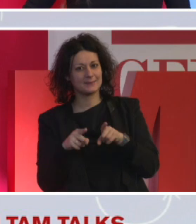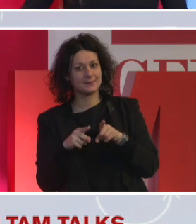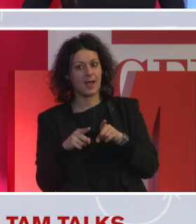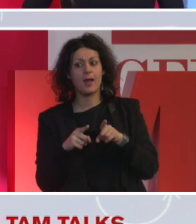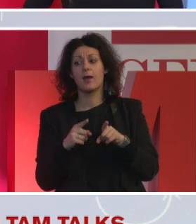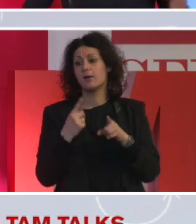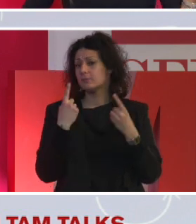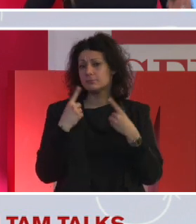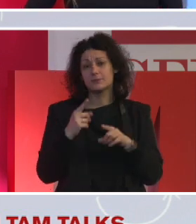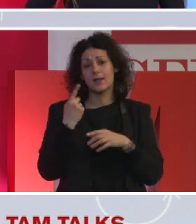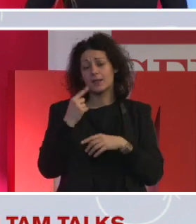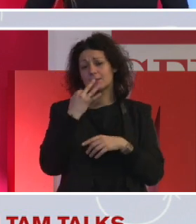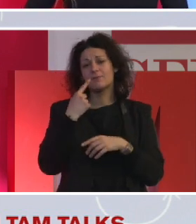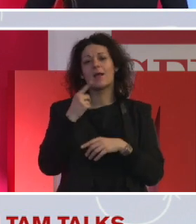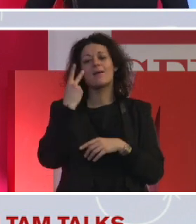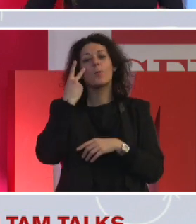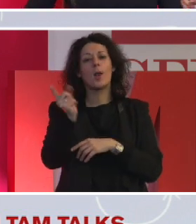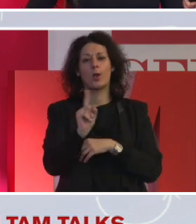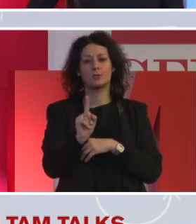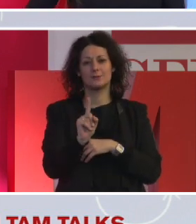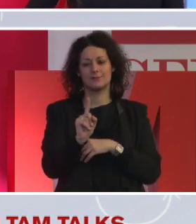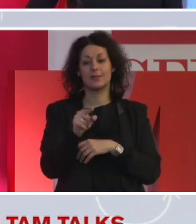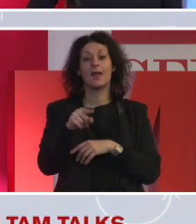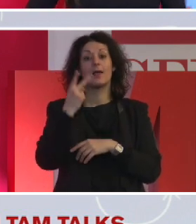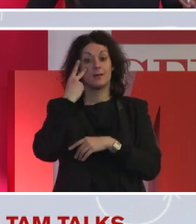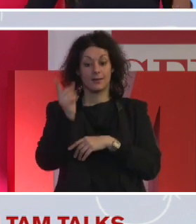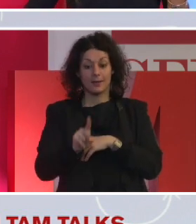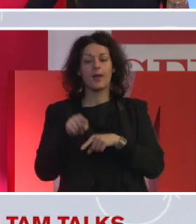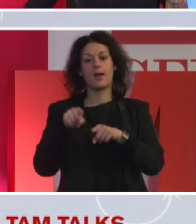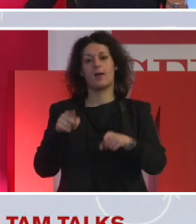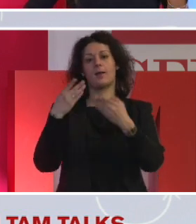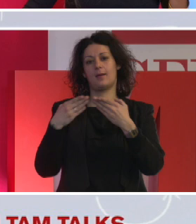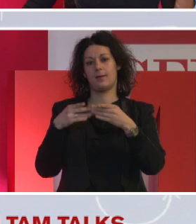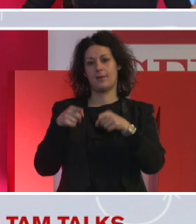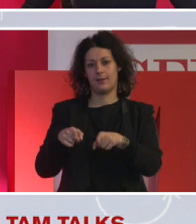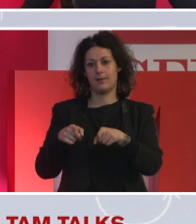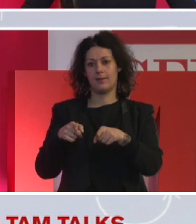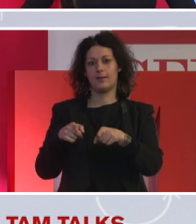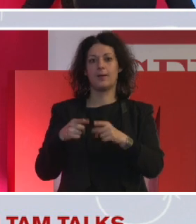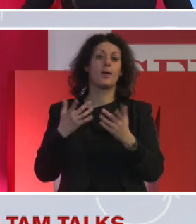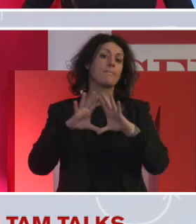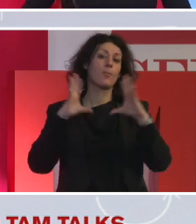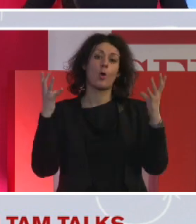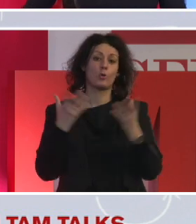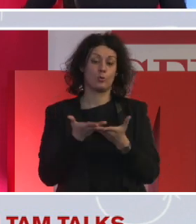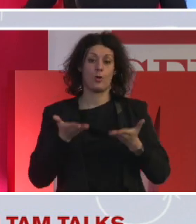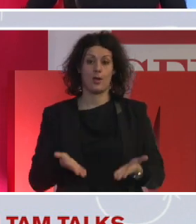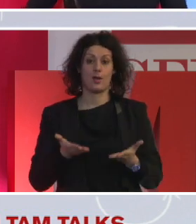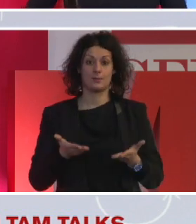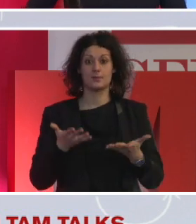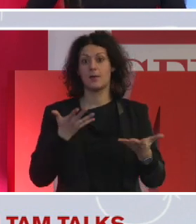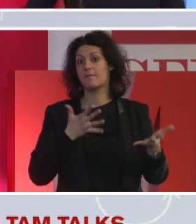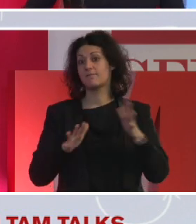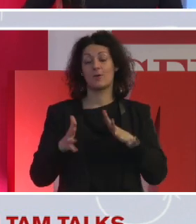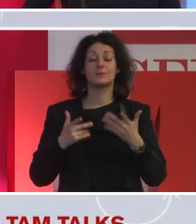insomma, la parte molto, molto più profonda e più vasta. In un mondo come vediamo oggi, questa sarà probabilmente